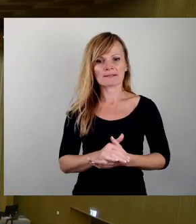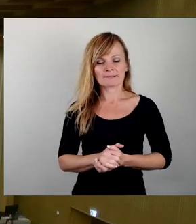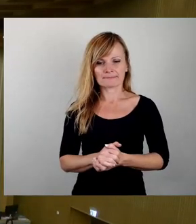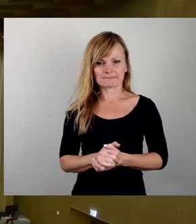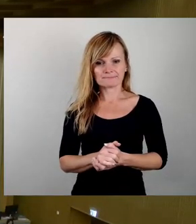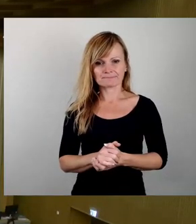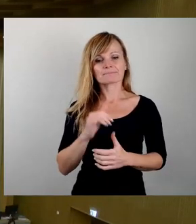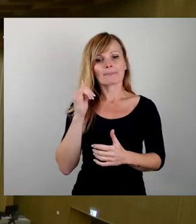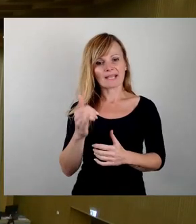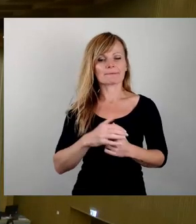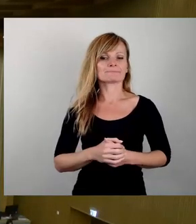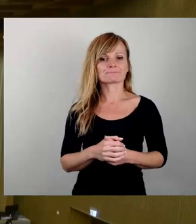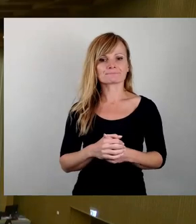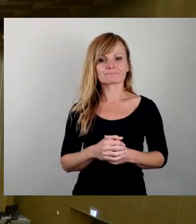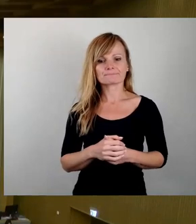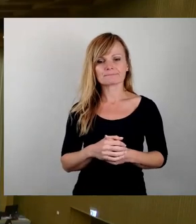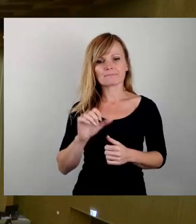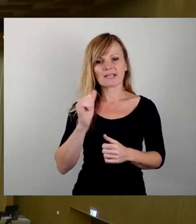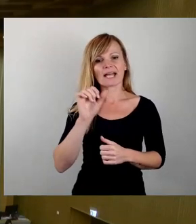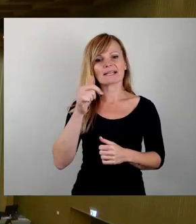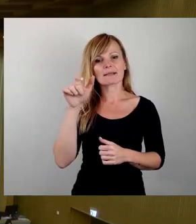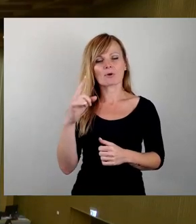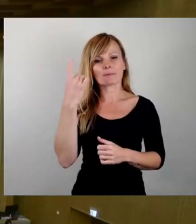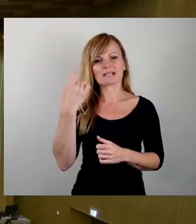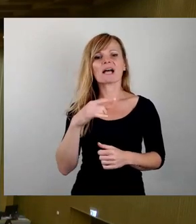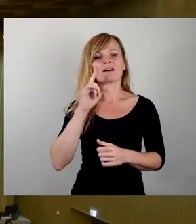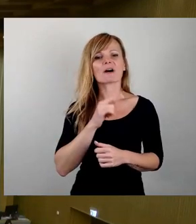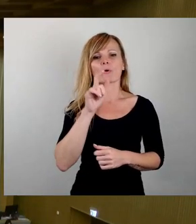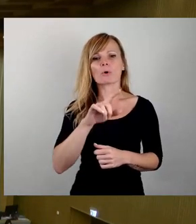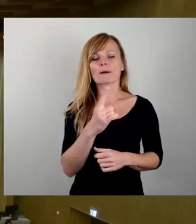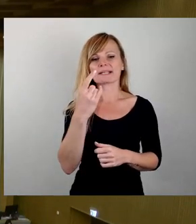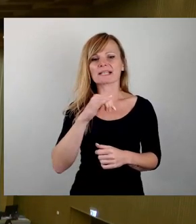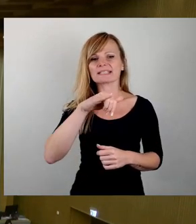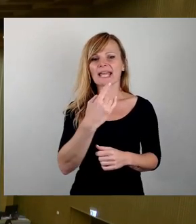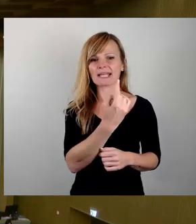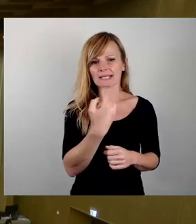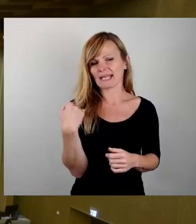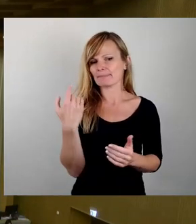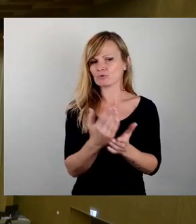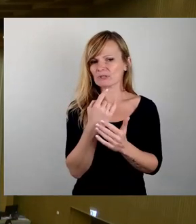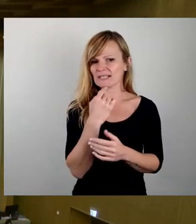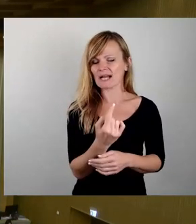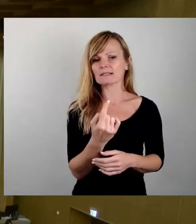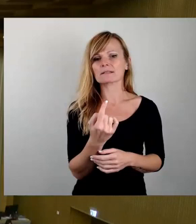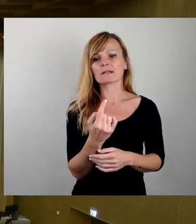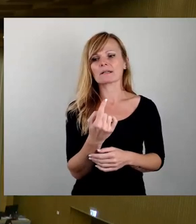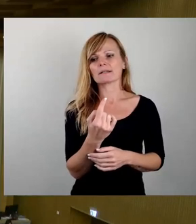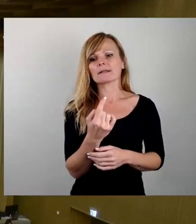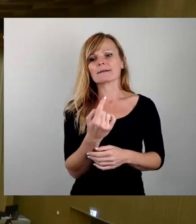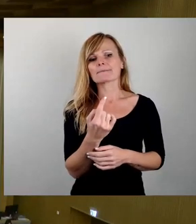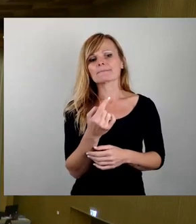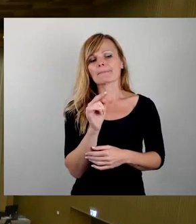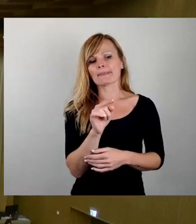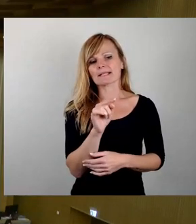Ja, Herr erster Bürgermeister. Nein, Frau Bürgermeister, diejenigen, Sie haben gerade gesagt, dass das